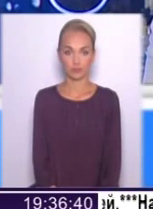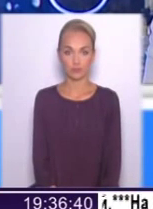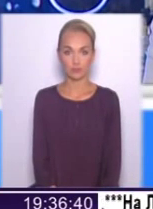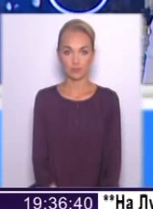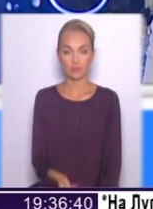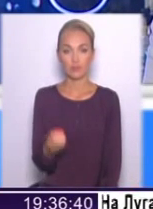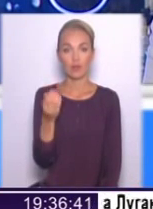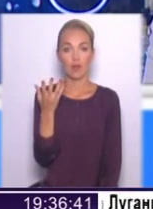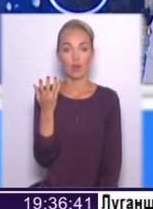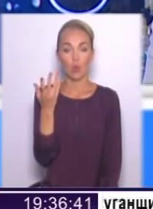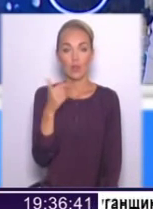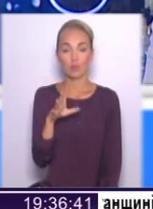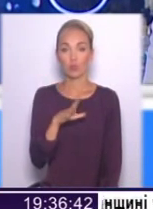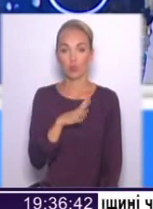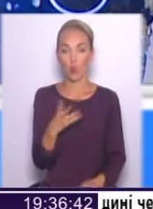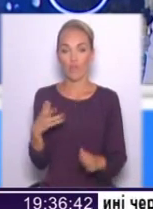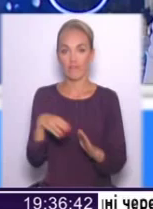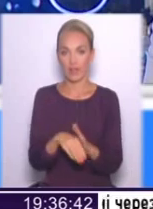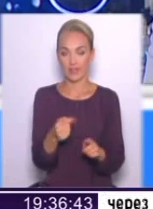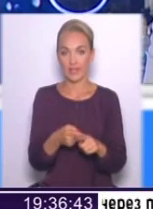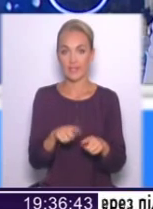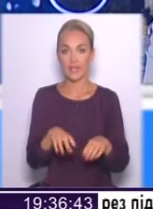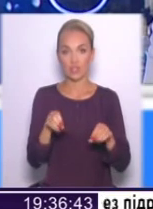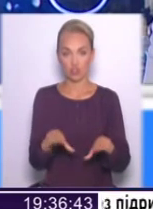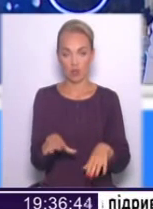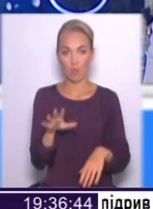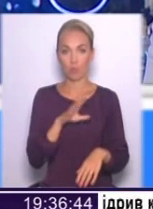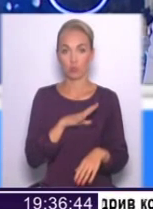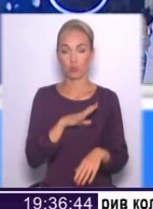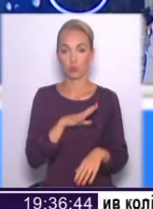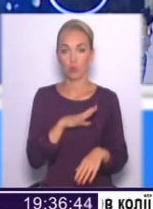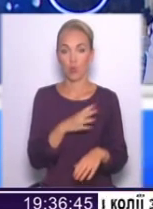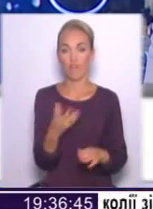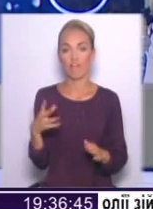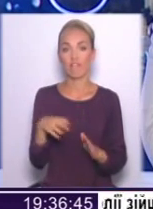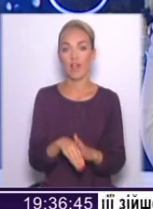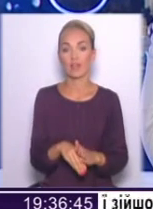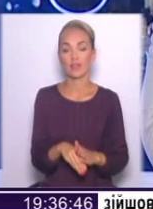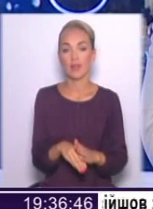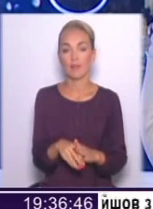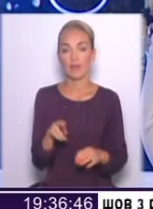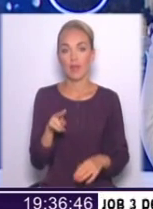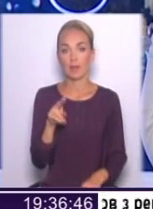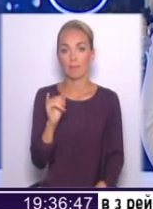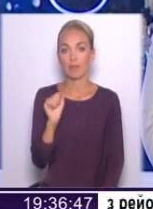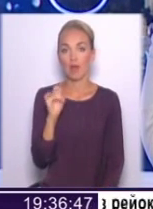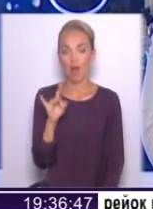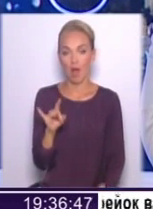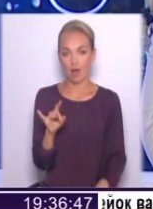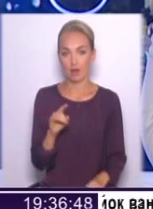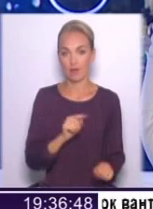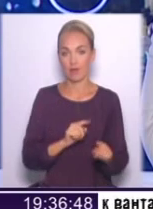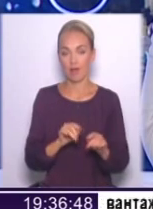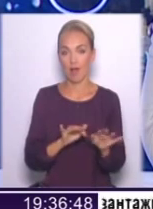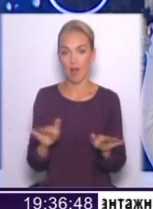було введено це рішення, воно введено, скажімо так, як піар-акція соціал-демократична